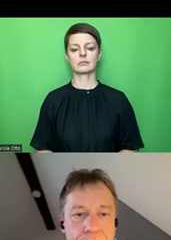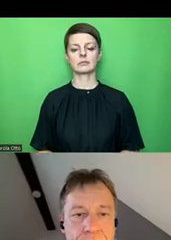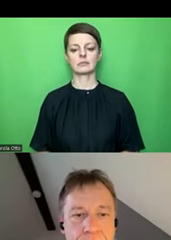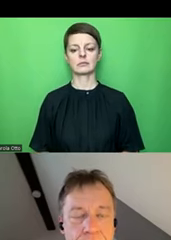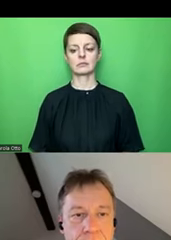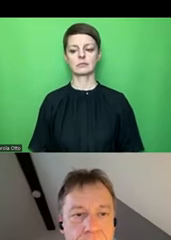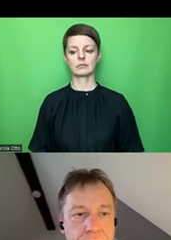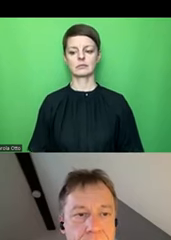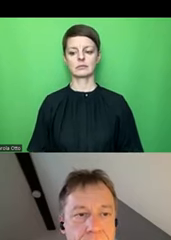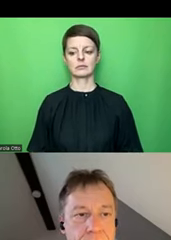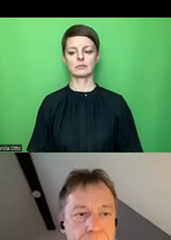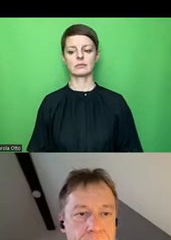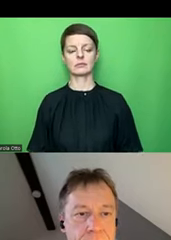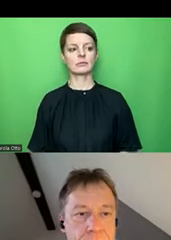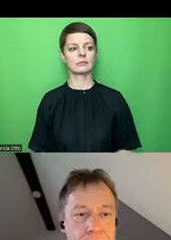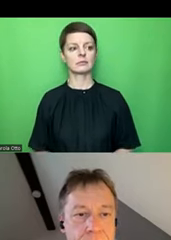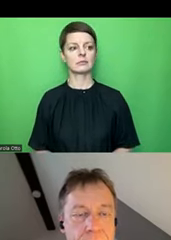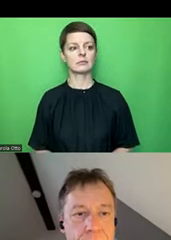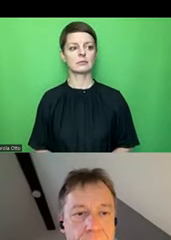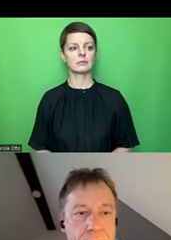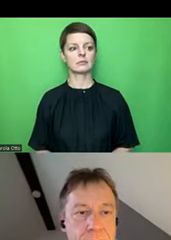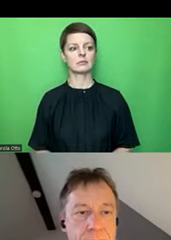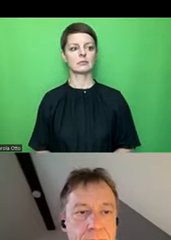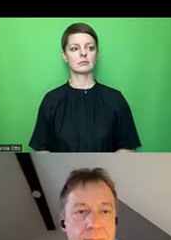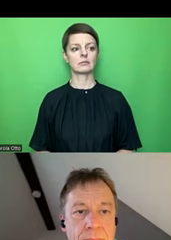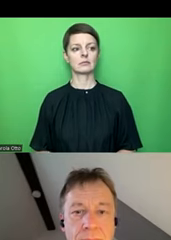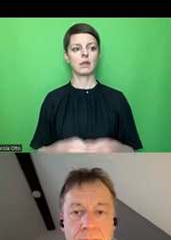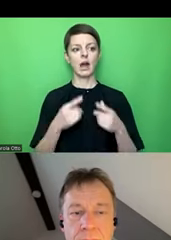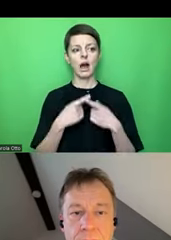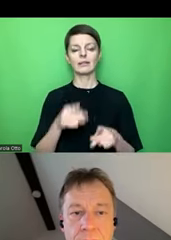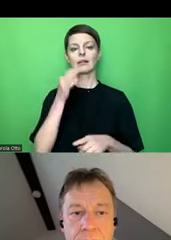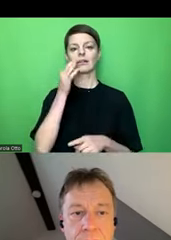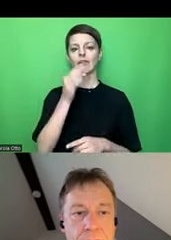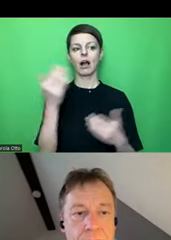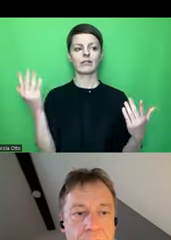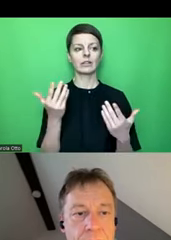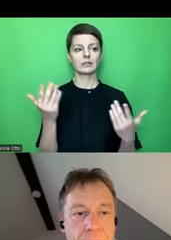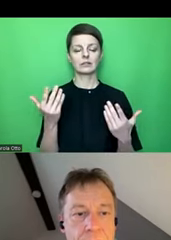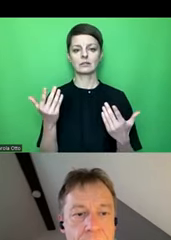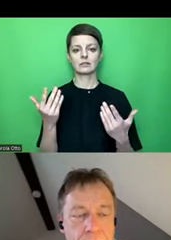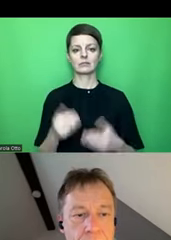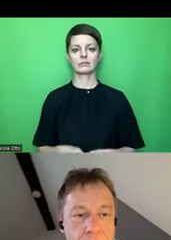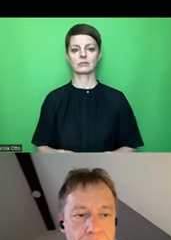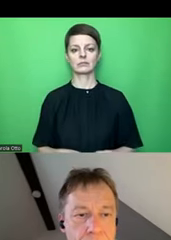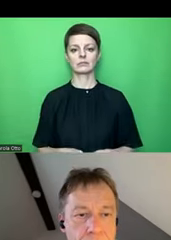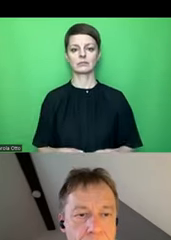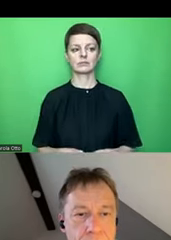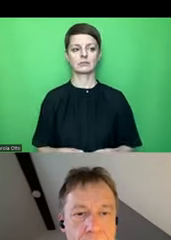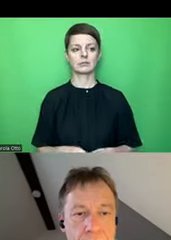Sehr gut. Genau, eine weitere Frage war, ob nicht möglicherweise quasi